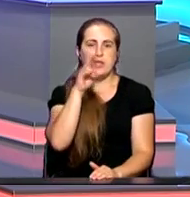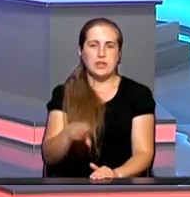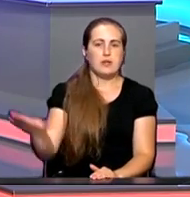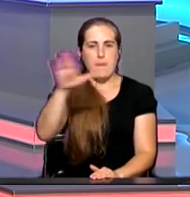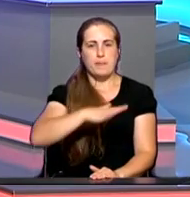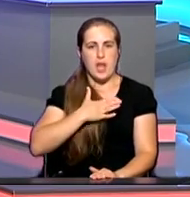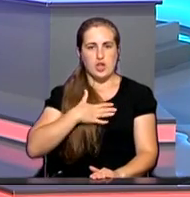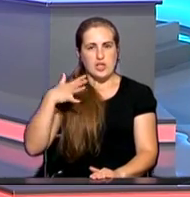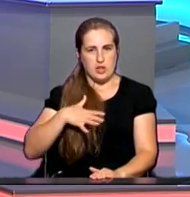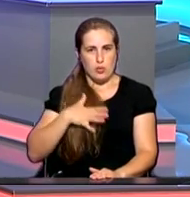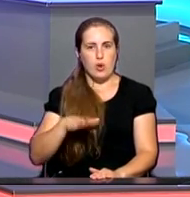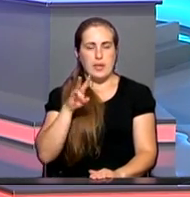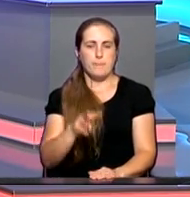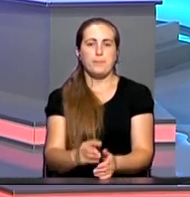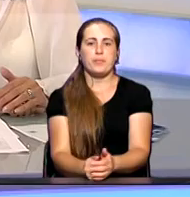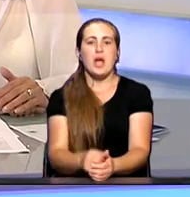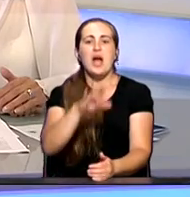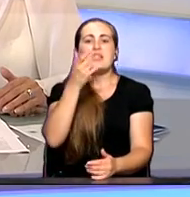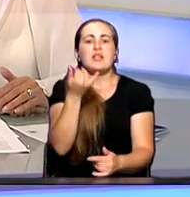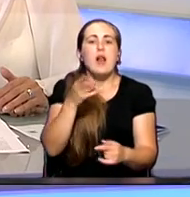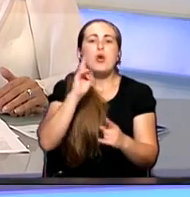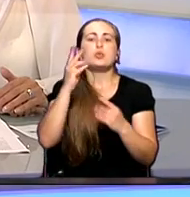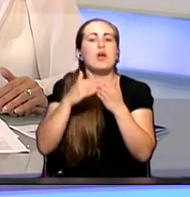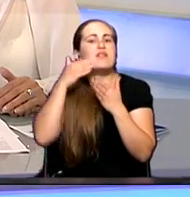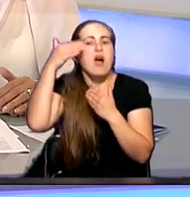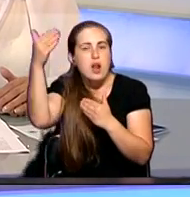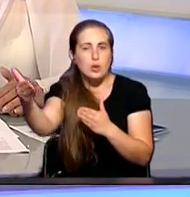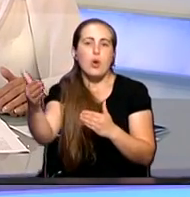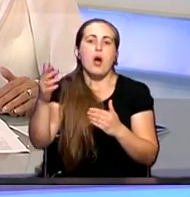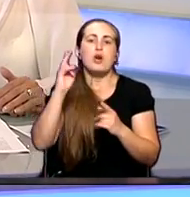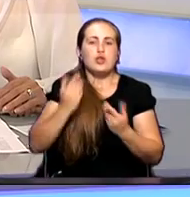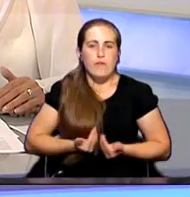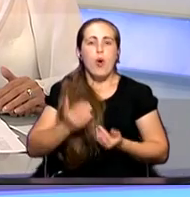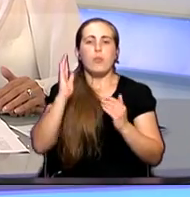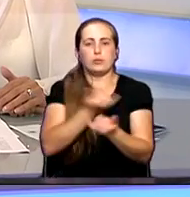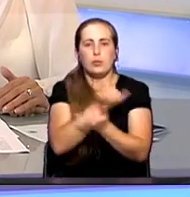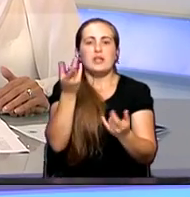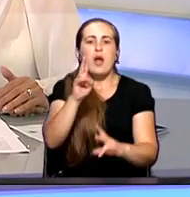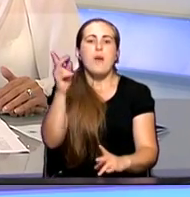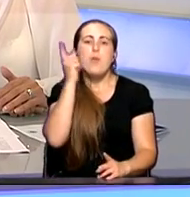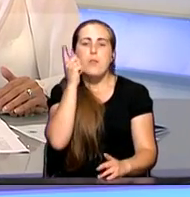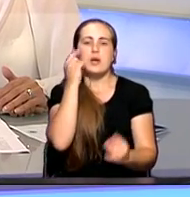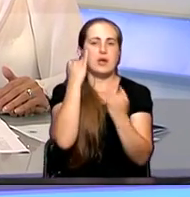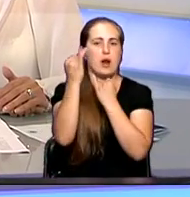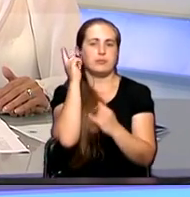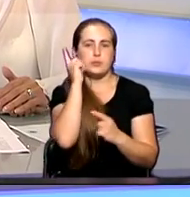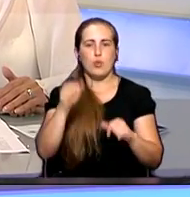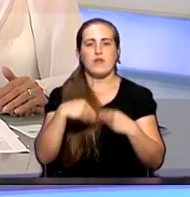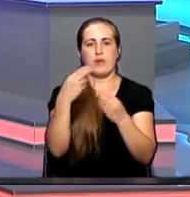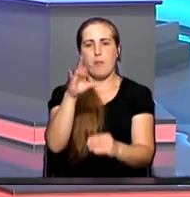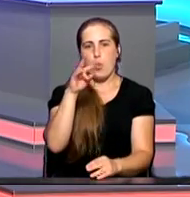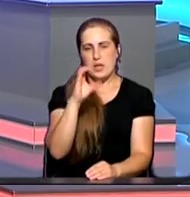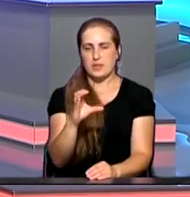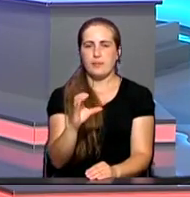нашей территории. И для отдаленных территорий будут предусмотрены мобильные пункты выдачи полисов. Наталья